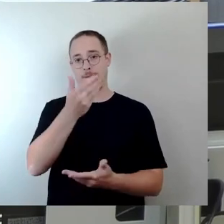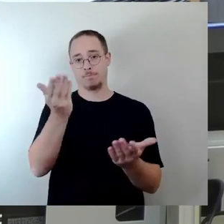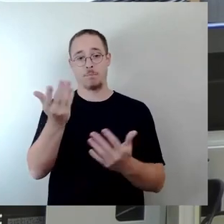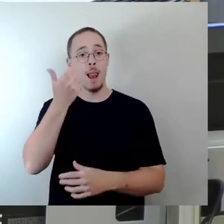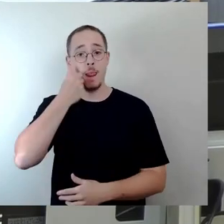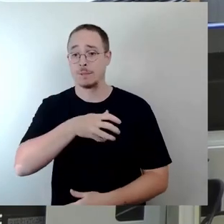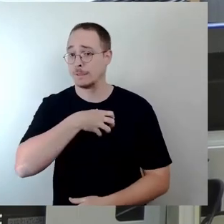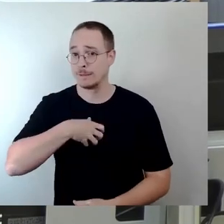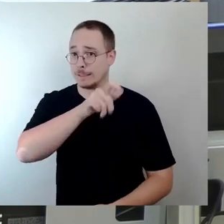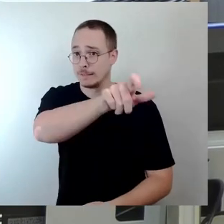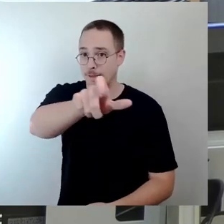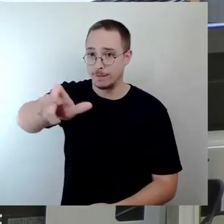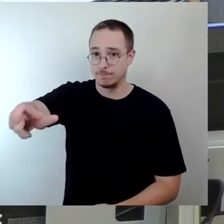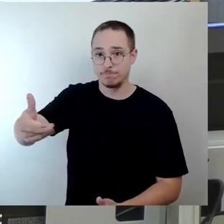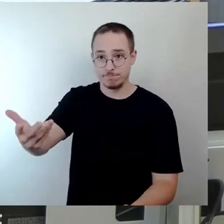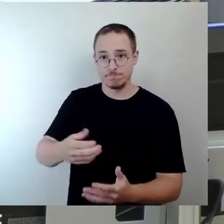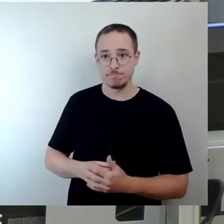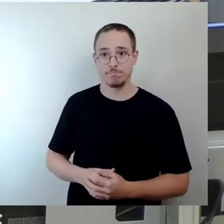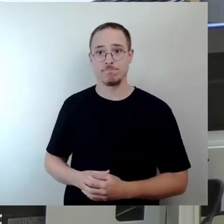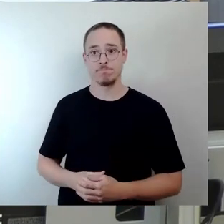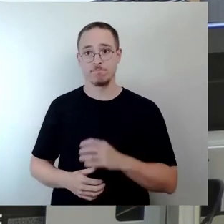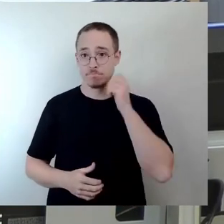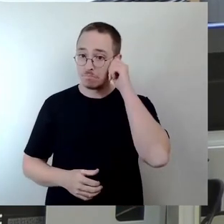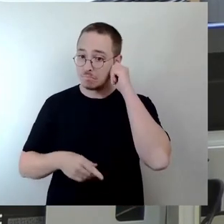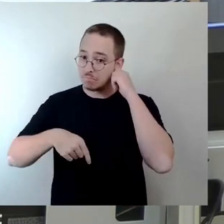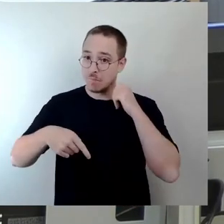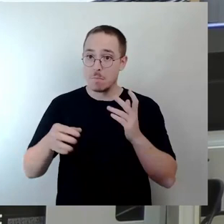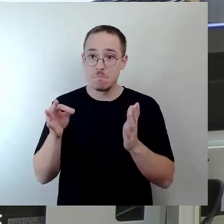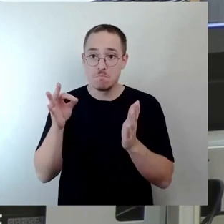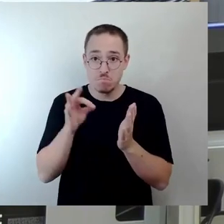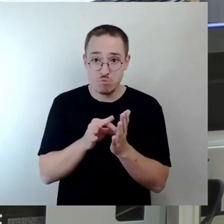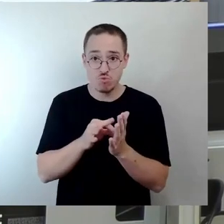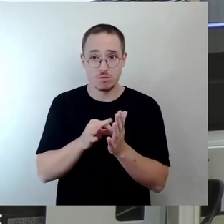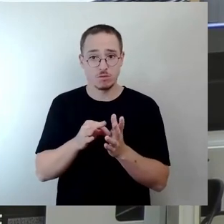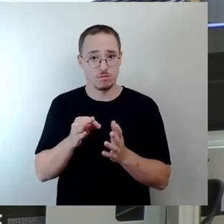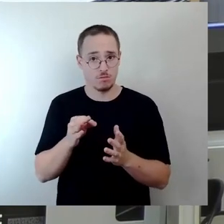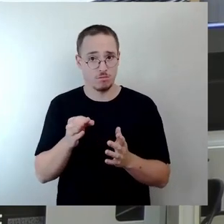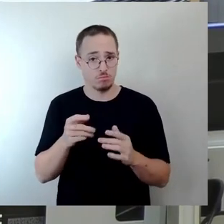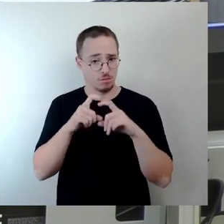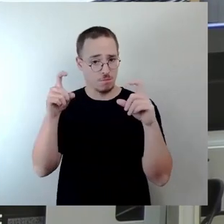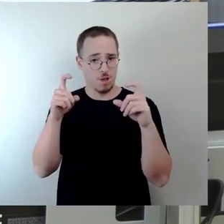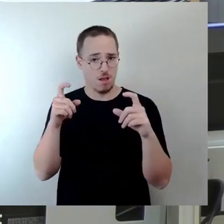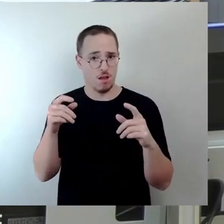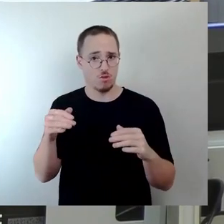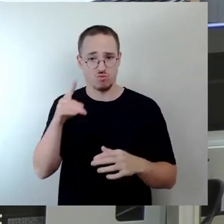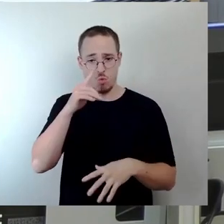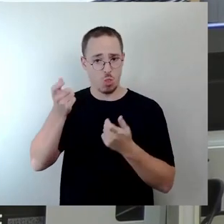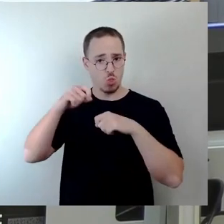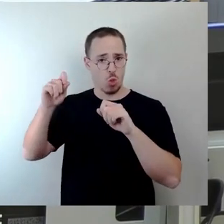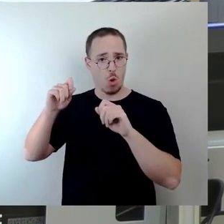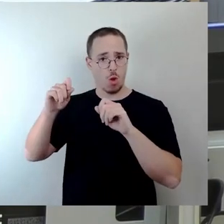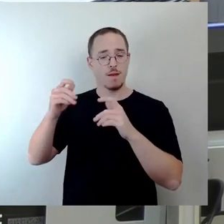diesem Punkt um mehr als den Neubau des Probebühnenzentrums für die